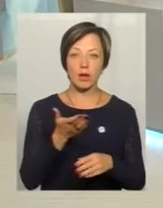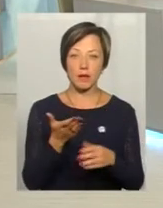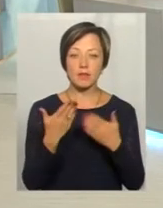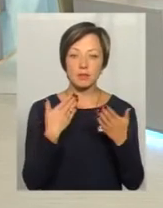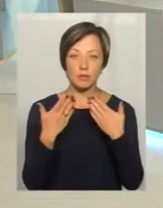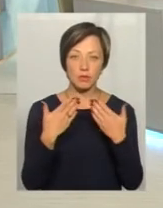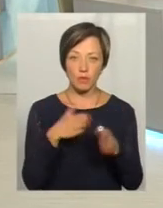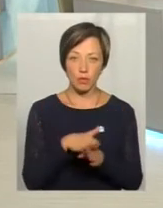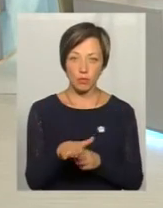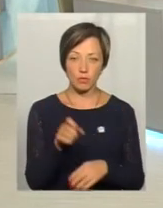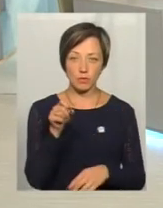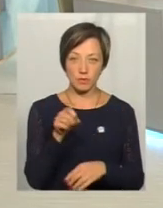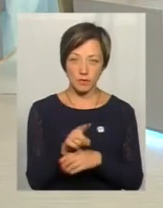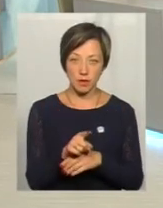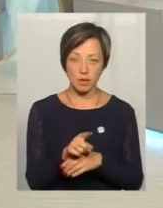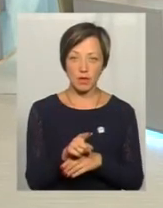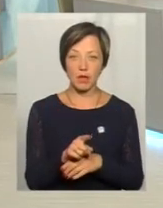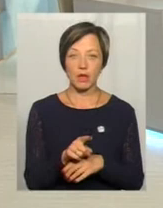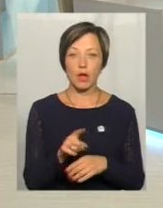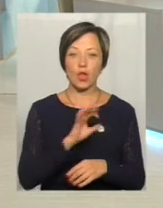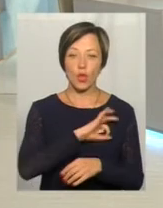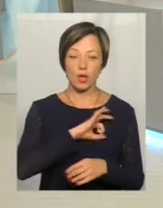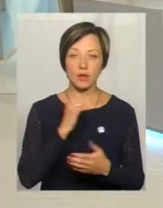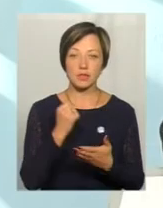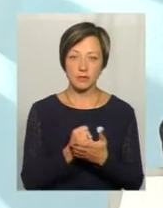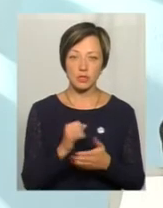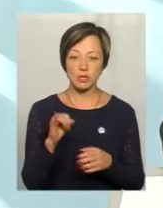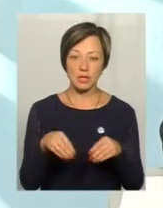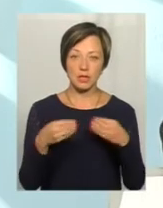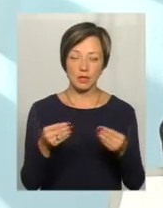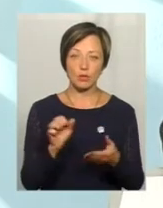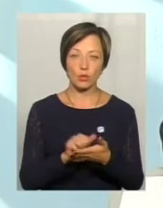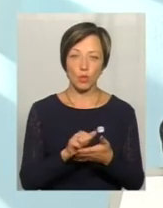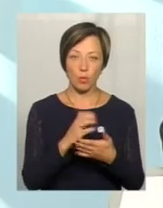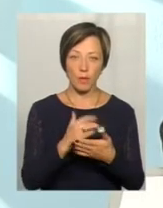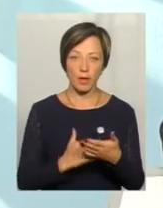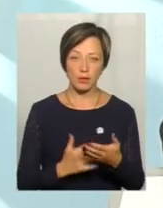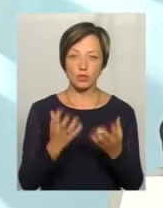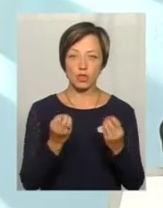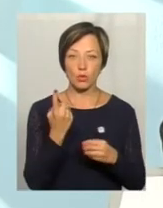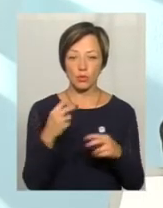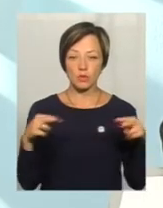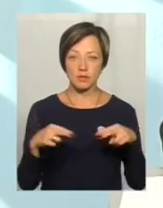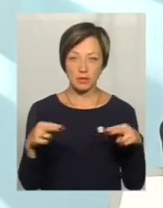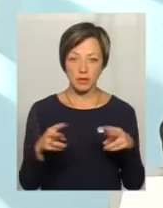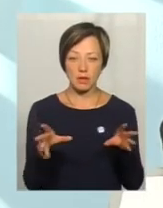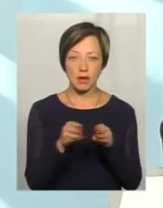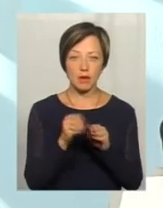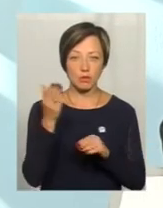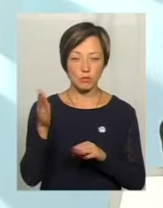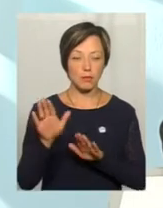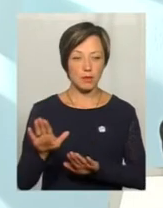яким він виконував завдання, нотаріально засвідчити і надати ці документи, ще одного свідка треба, з яким він там